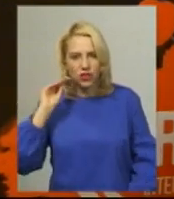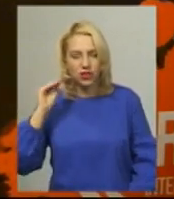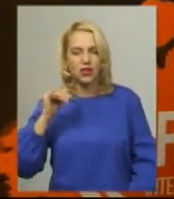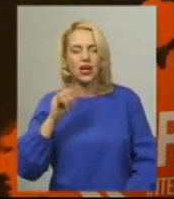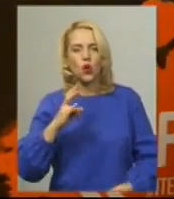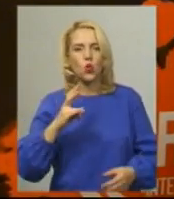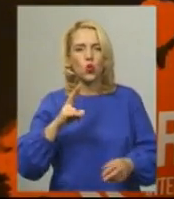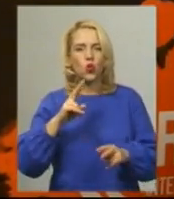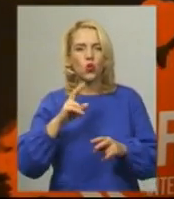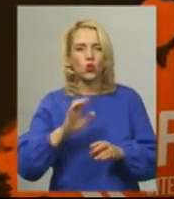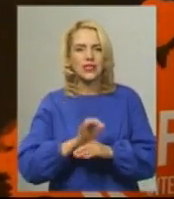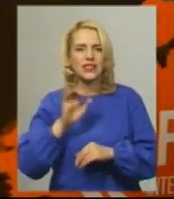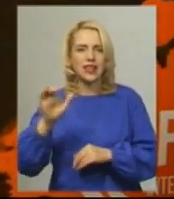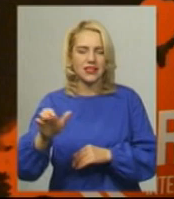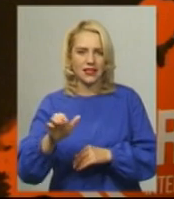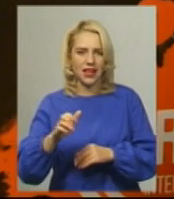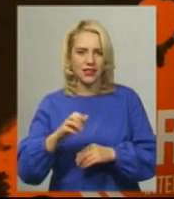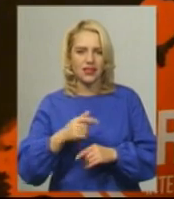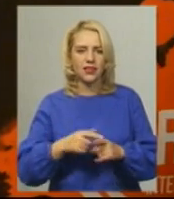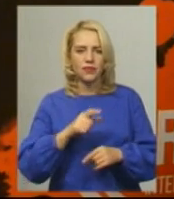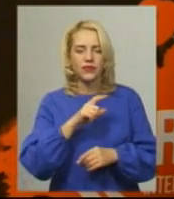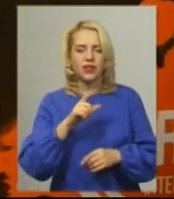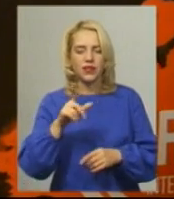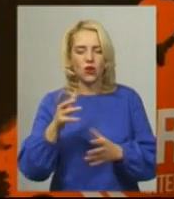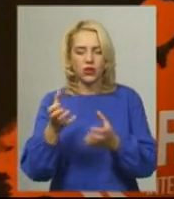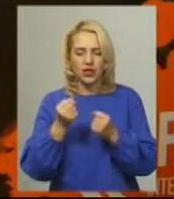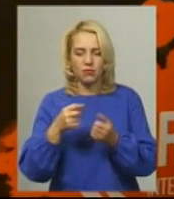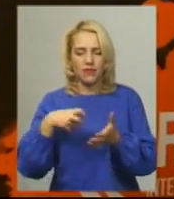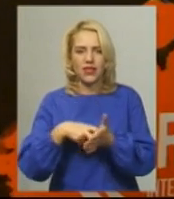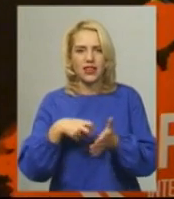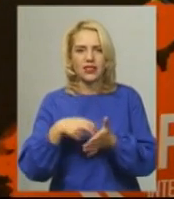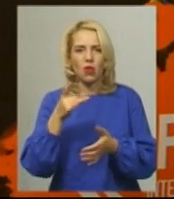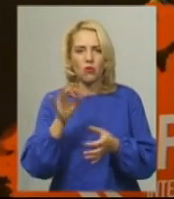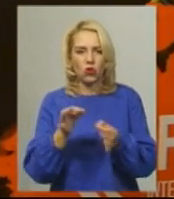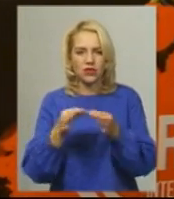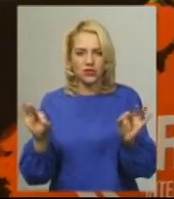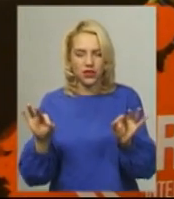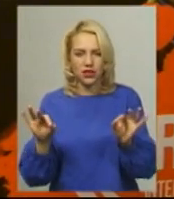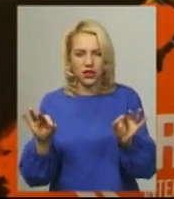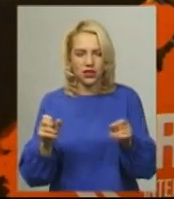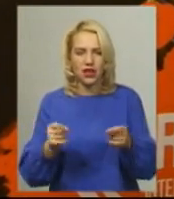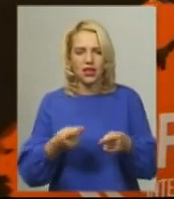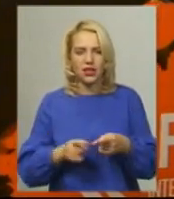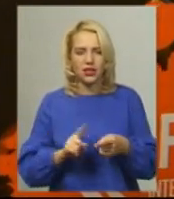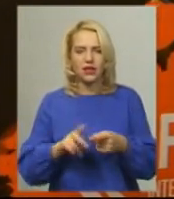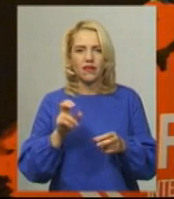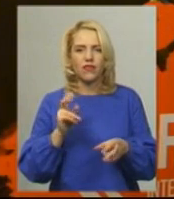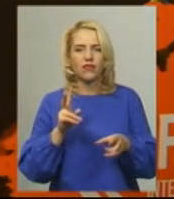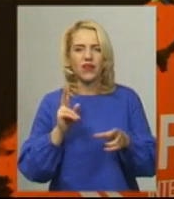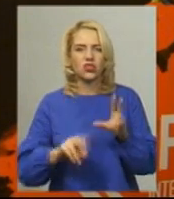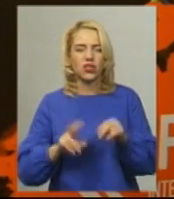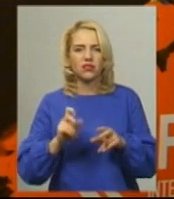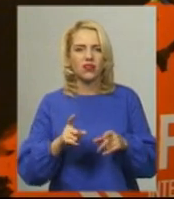засленній, коли він отримує листа про звільнення, насправді ще не звільнений. Відбувають страшні покарання, муки,